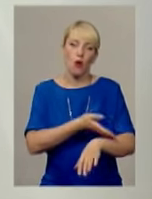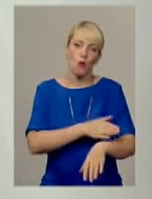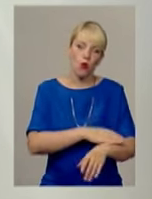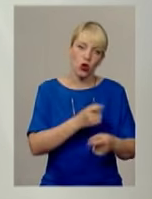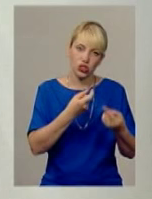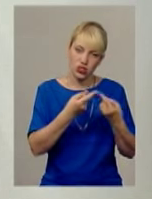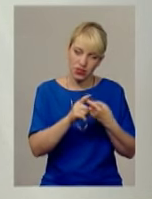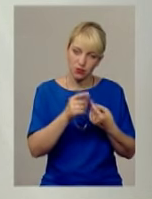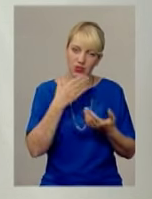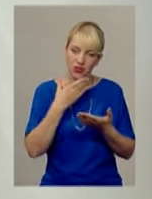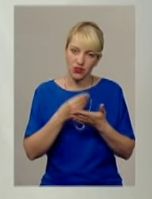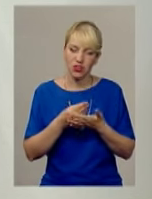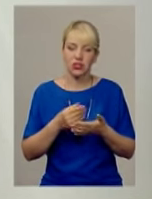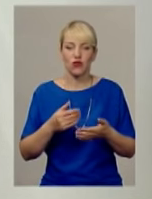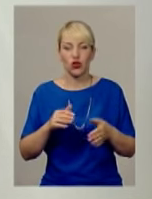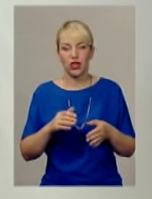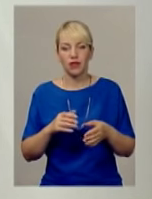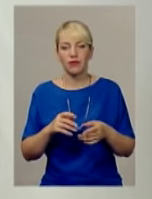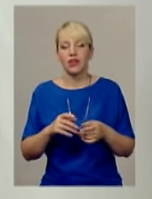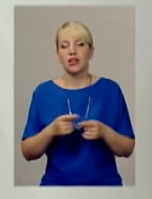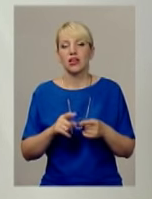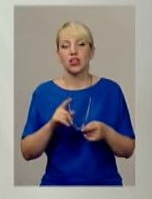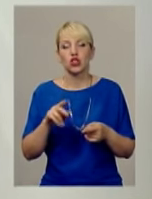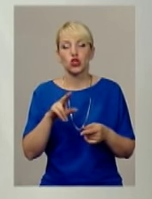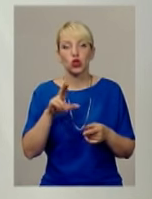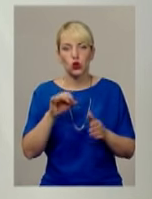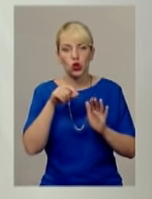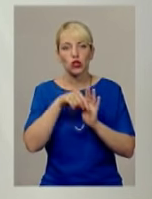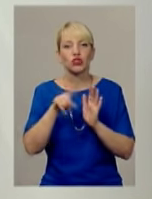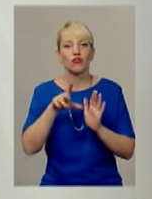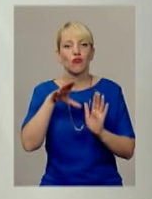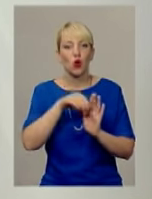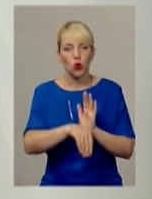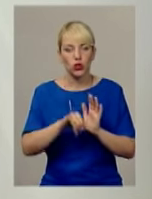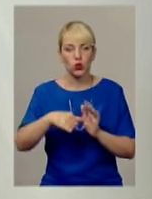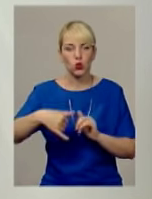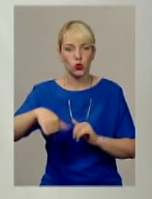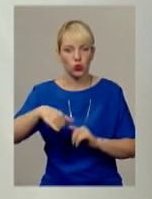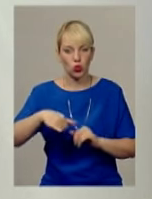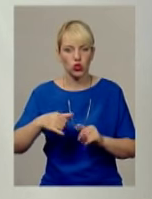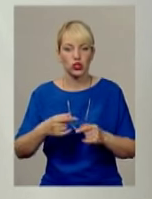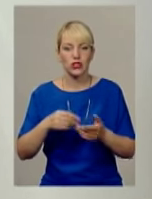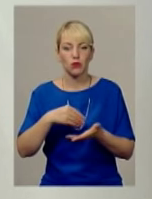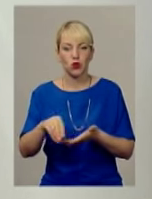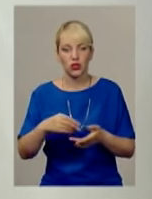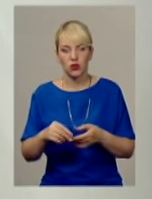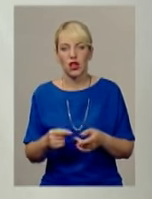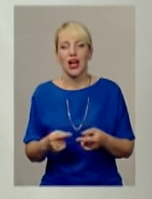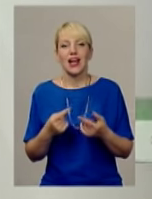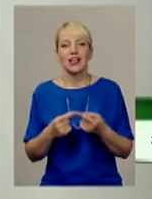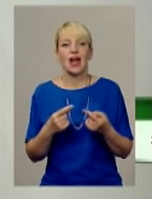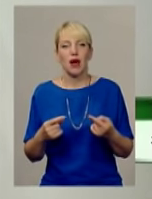специфіка визначення структури споживчого кошика. Набір товарів, звичайно, набагато